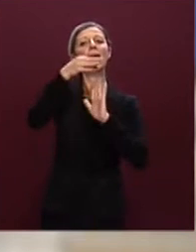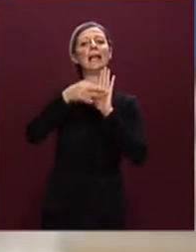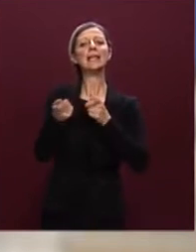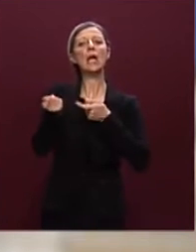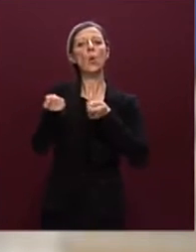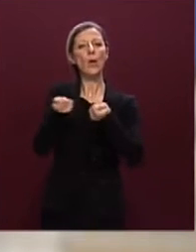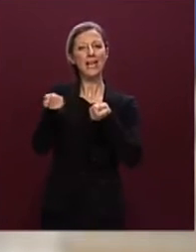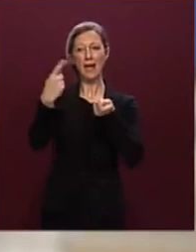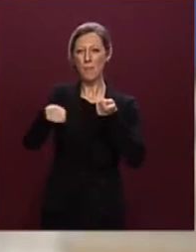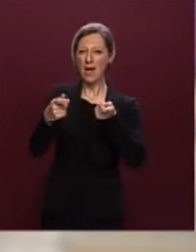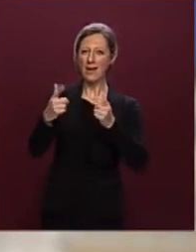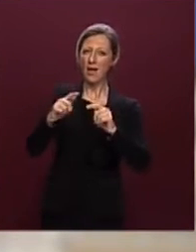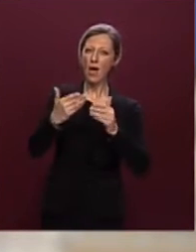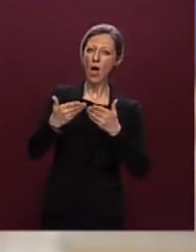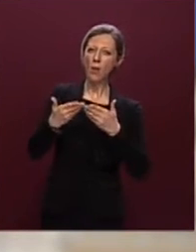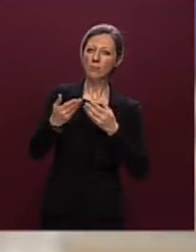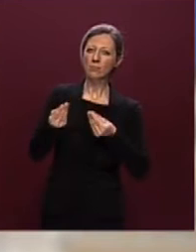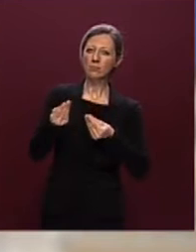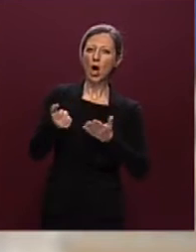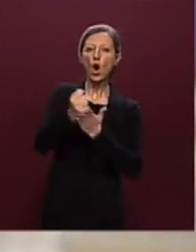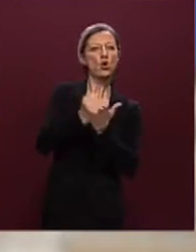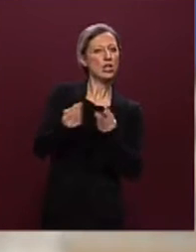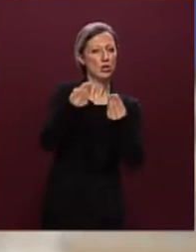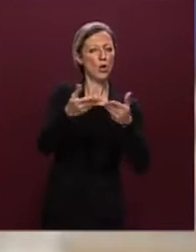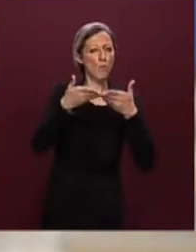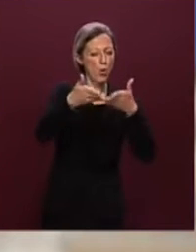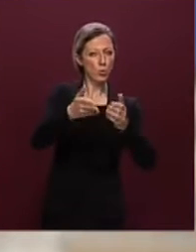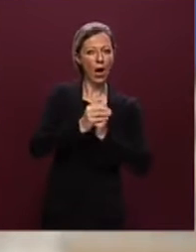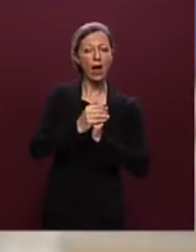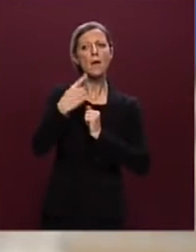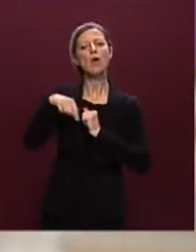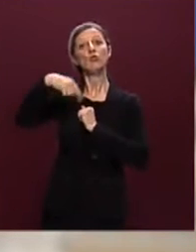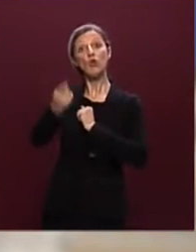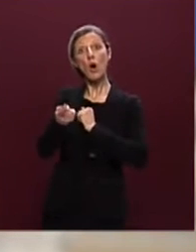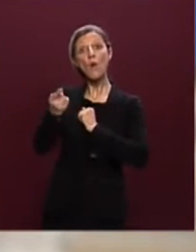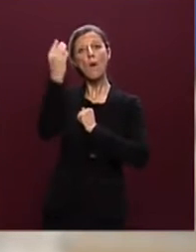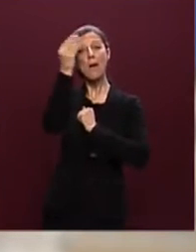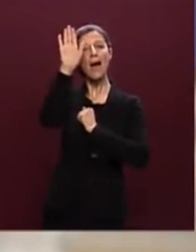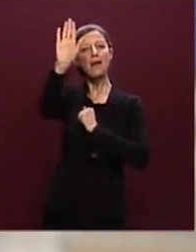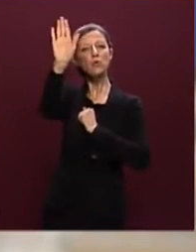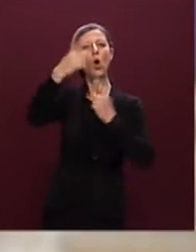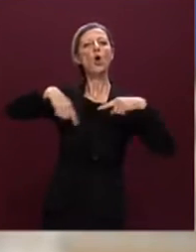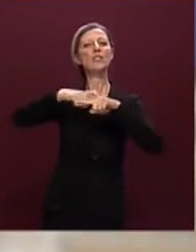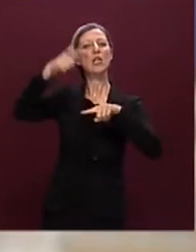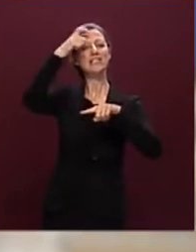delle concessioni portuali e che successivamente, con un parere del Consiglio di Stato al 25